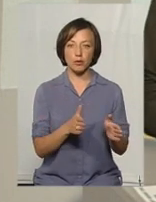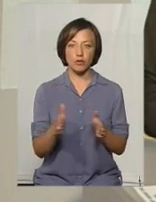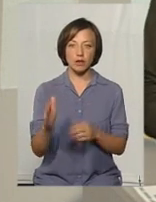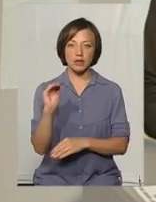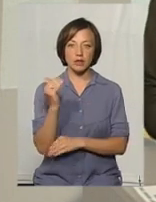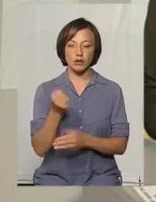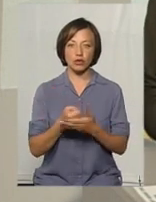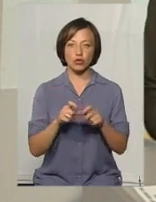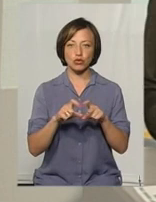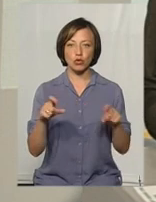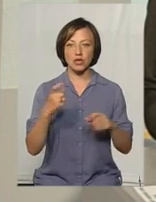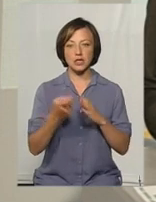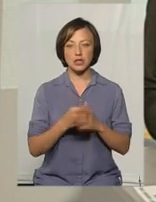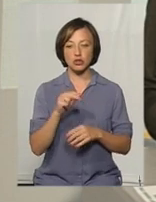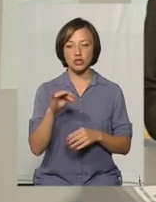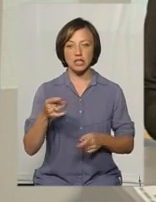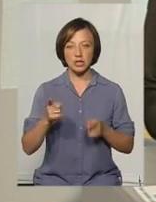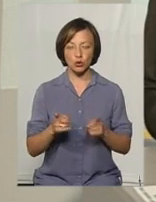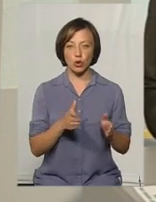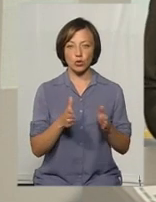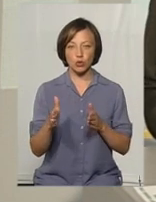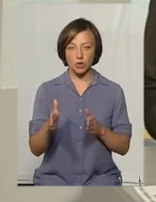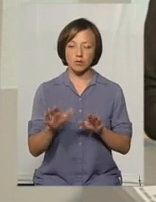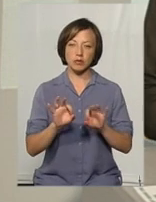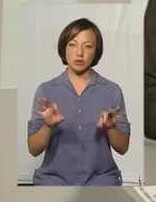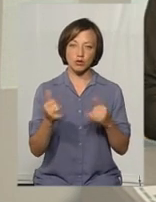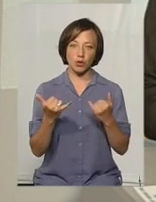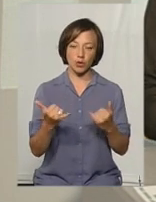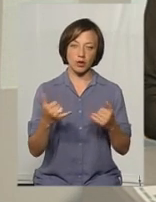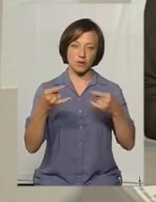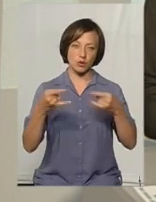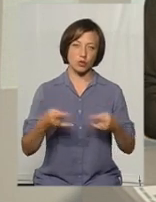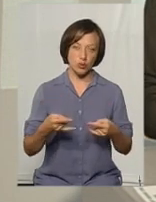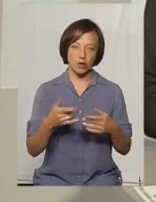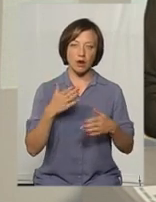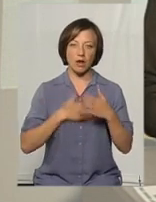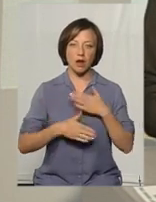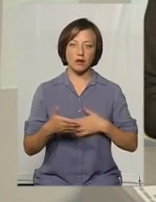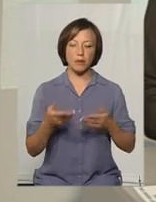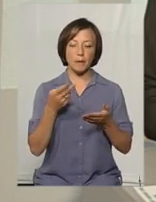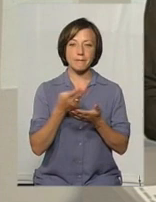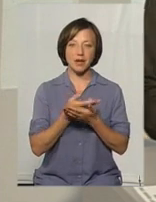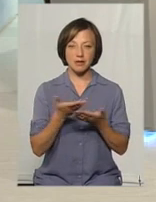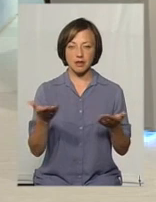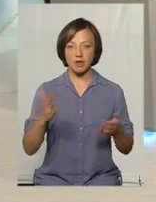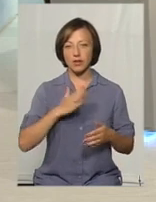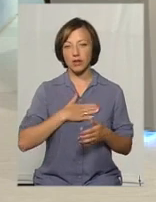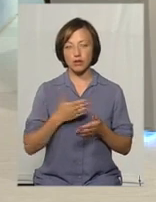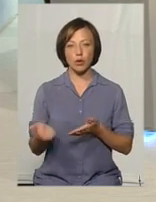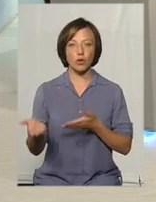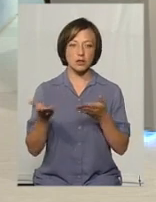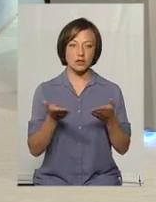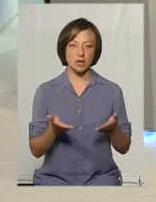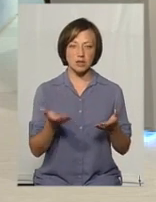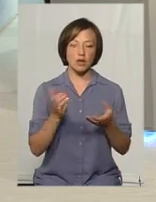дитину до школи і дізнатися, що дійсно вона готова, дізнаємося сьогодні у нашій студії. І я рада вам представити наших сьогоднішніх гостей.